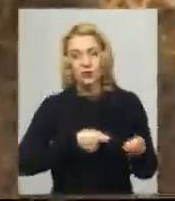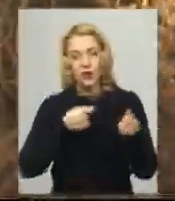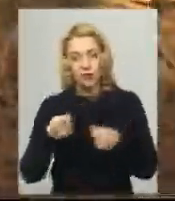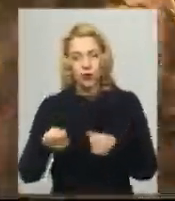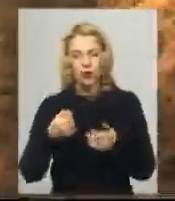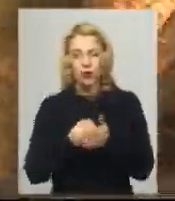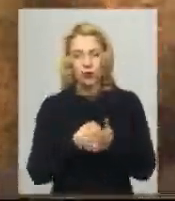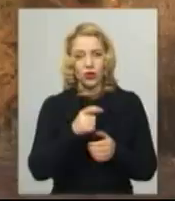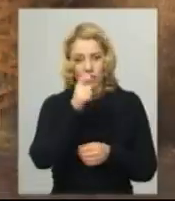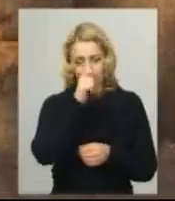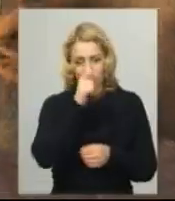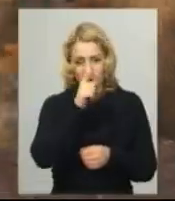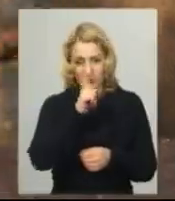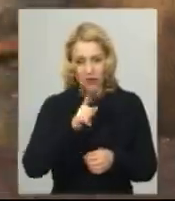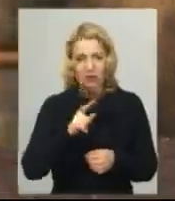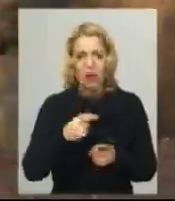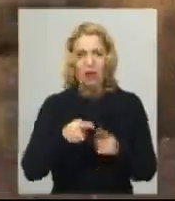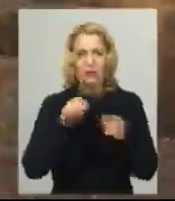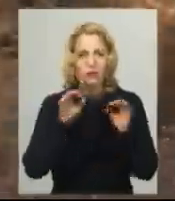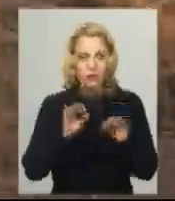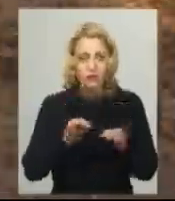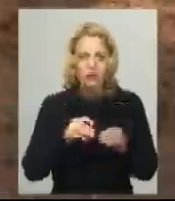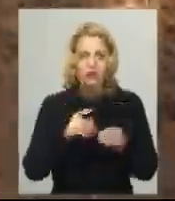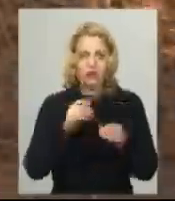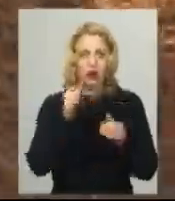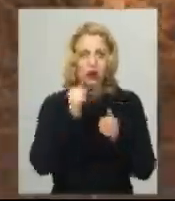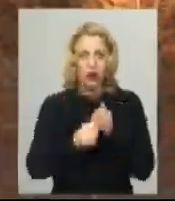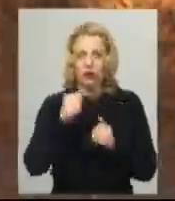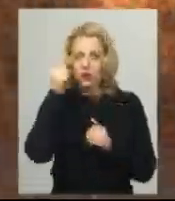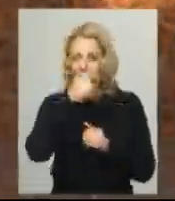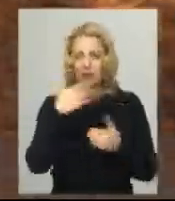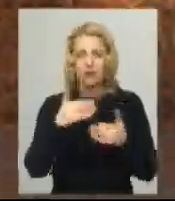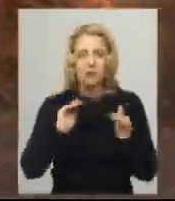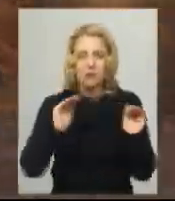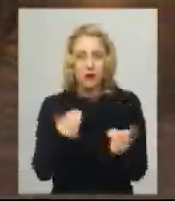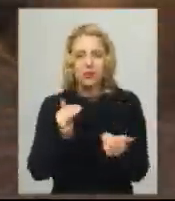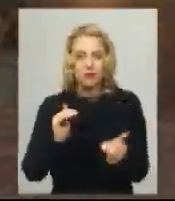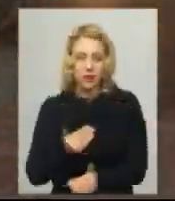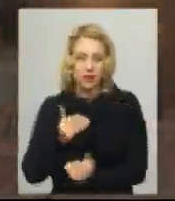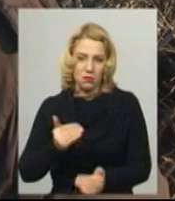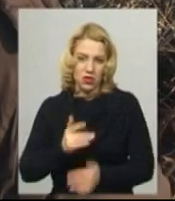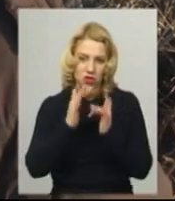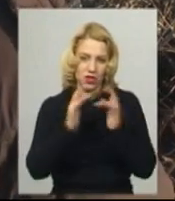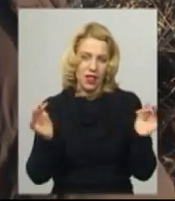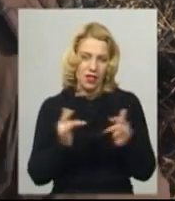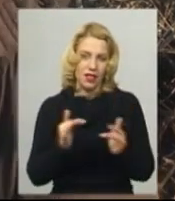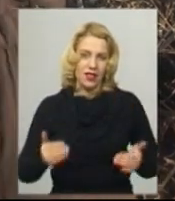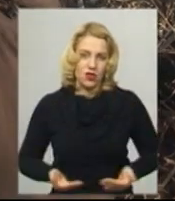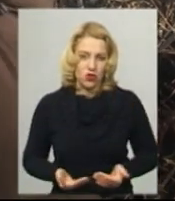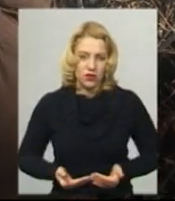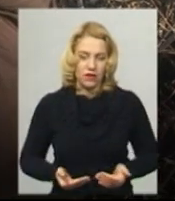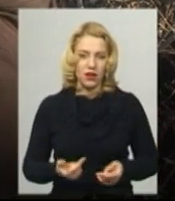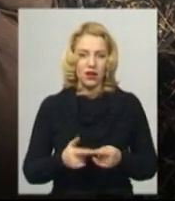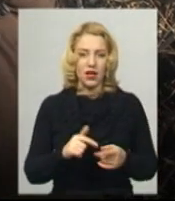квітня. Щоправда, з кожного року новорічний красунь стає все менше. Ділиться Адуард Дашевський. Ми за день